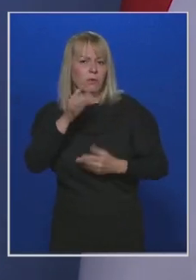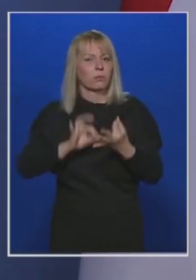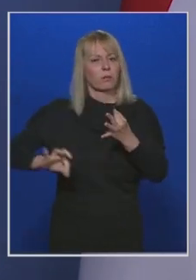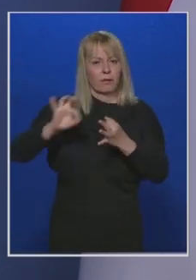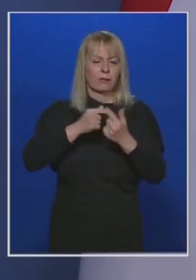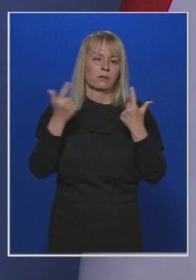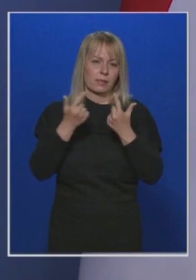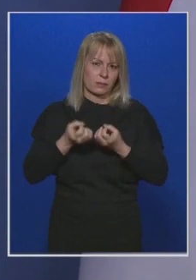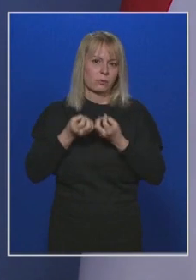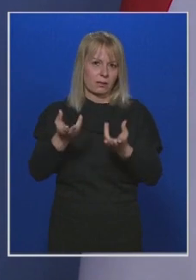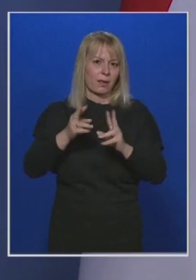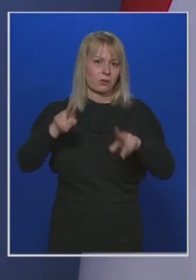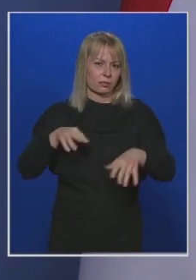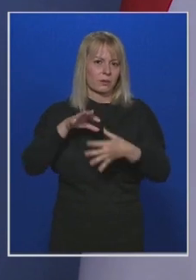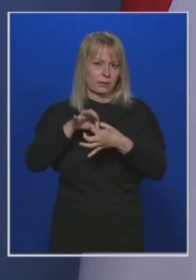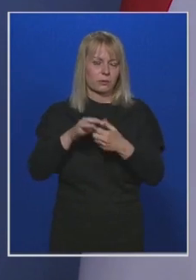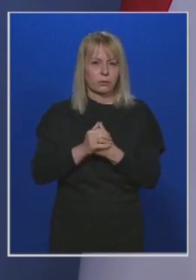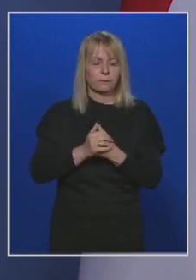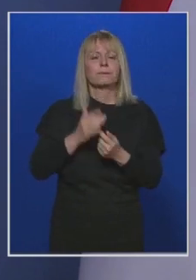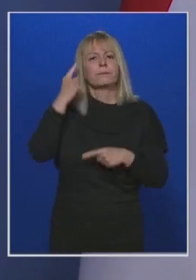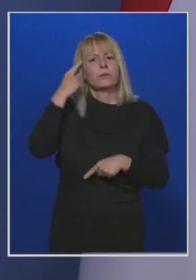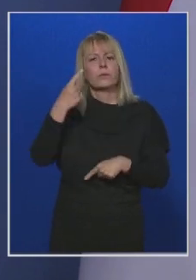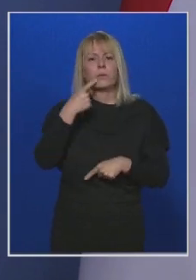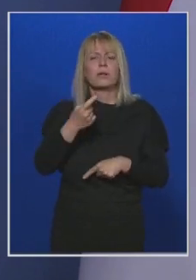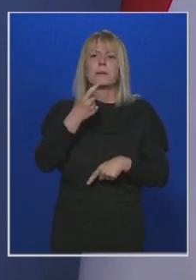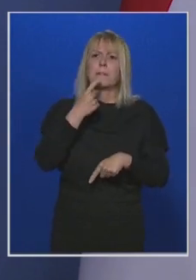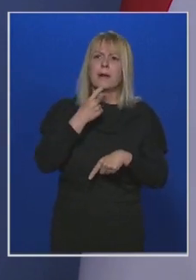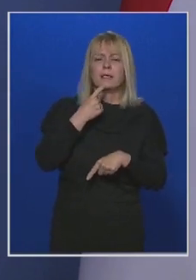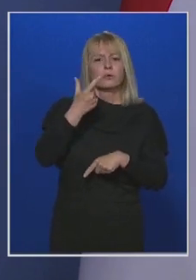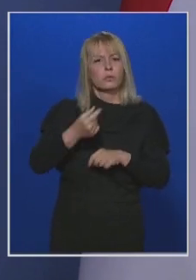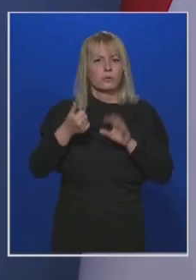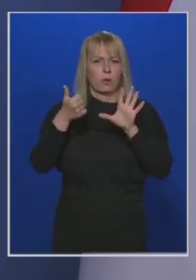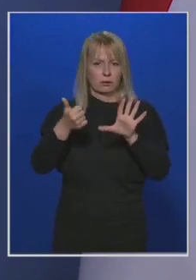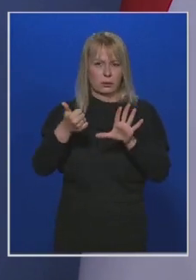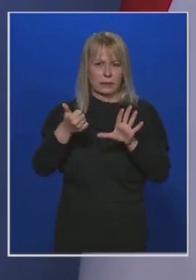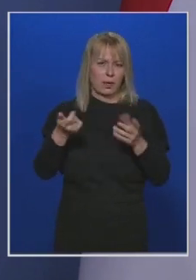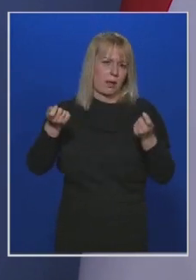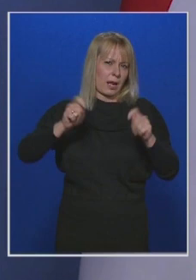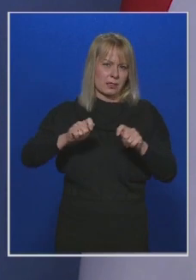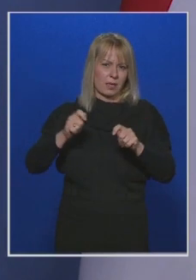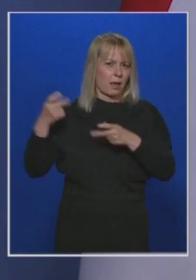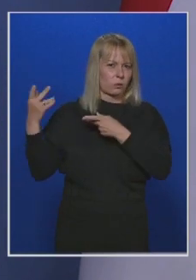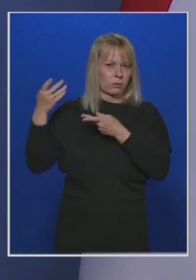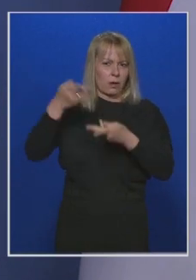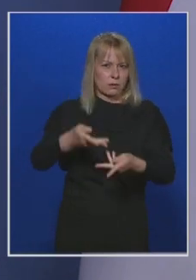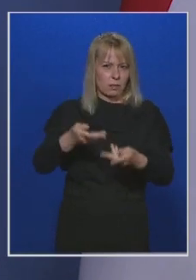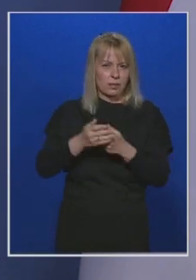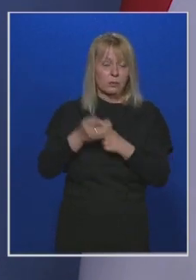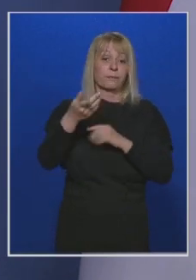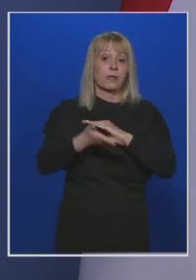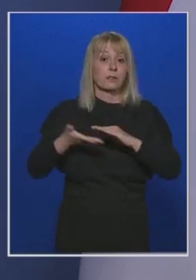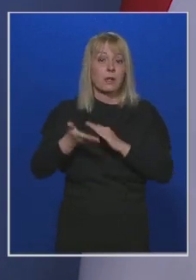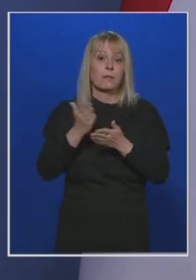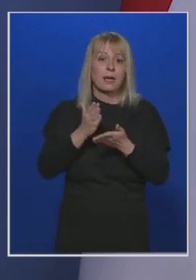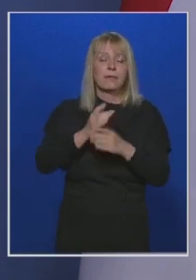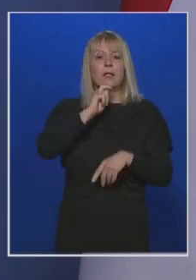körű tájékoztást adni. Azt tudom mondani, hogy március 26-án lezárult az a tranzakció, amelynek alapján